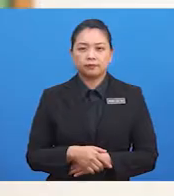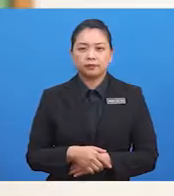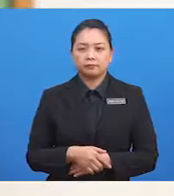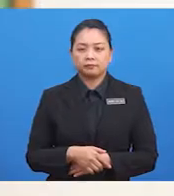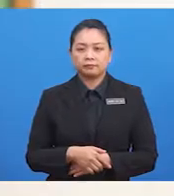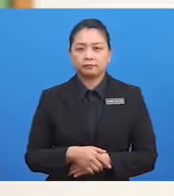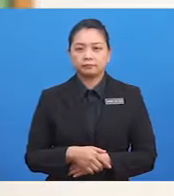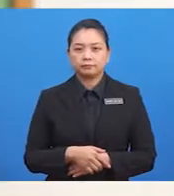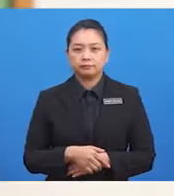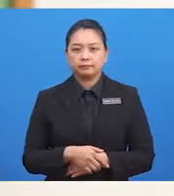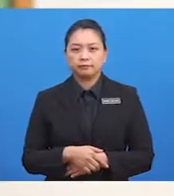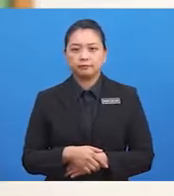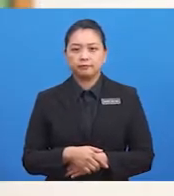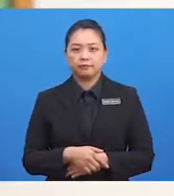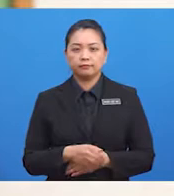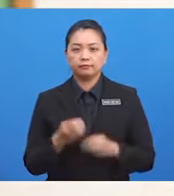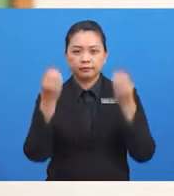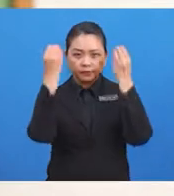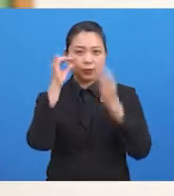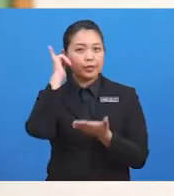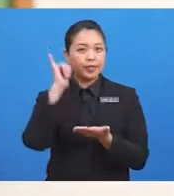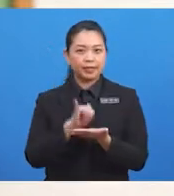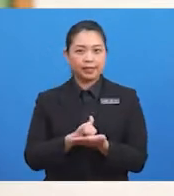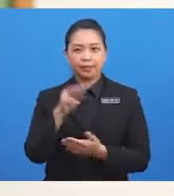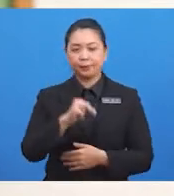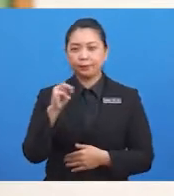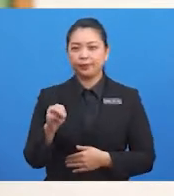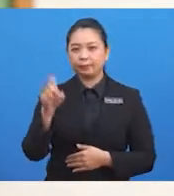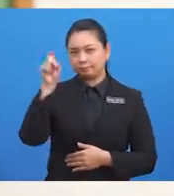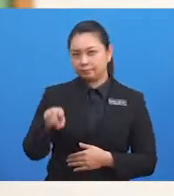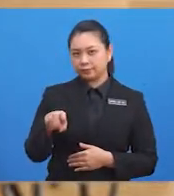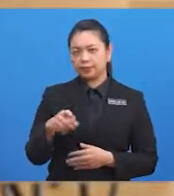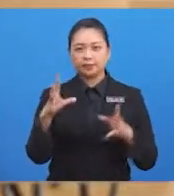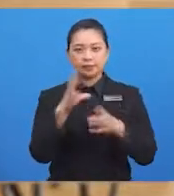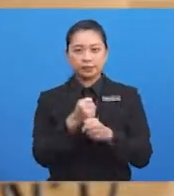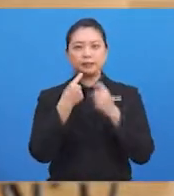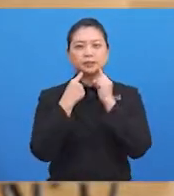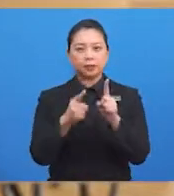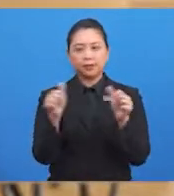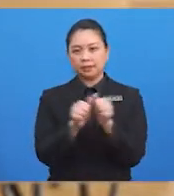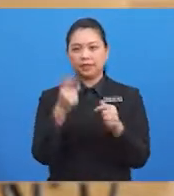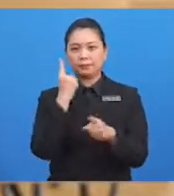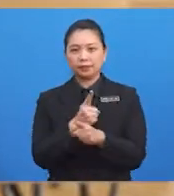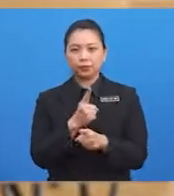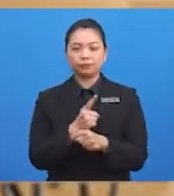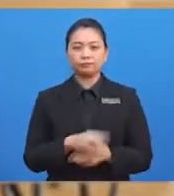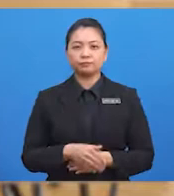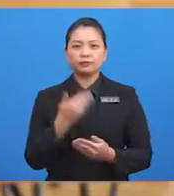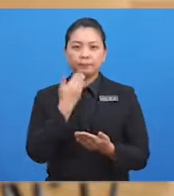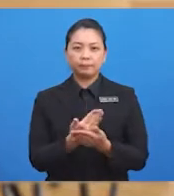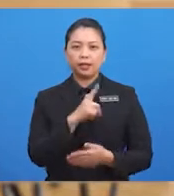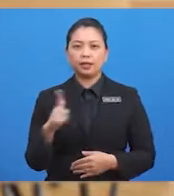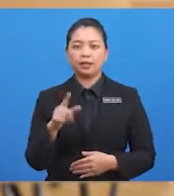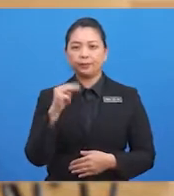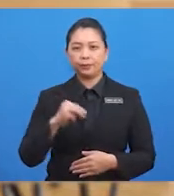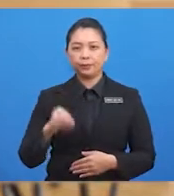cikgu yakin murid-murid pasti dapat menjawab dengan betul. Baiklah, murid-murid. Setelah kita